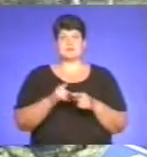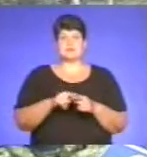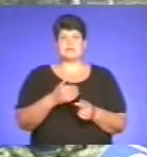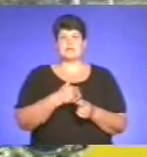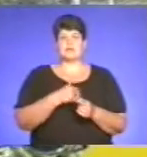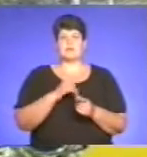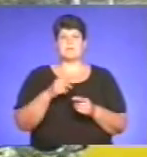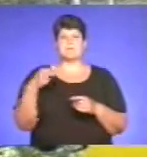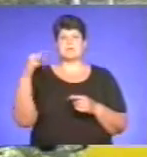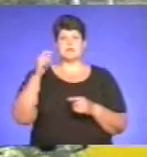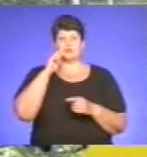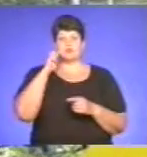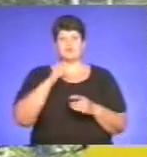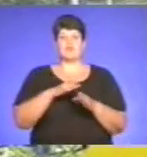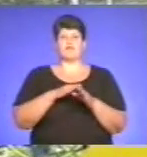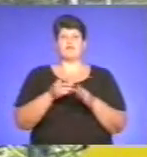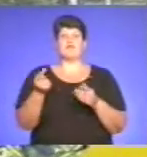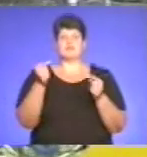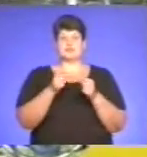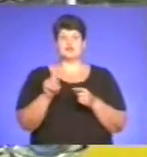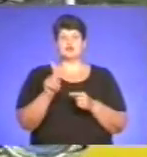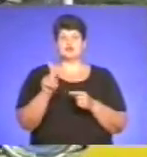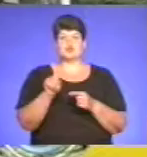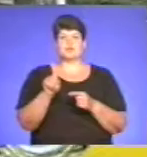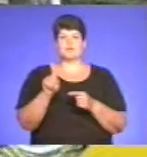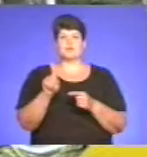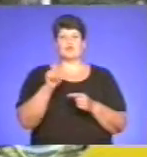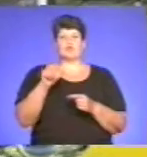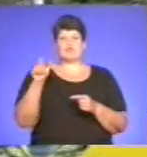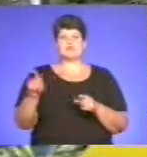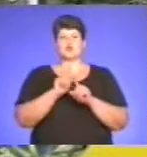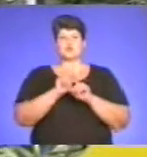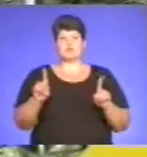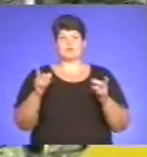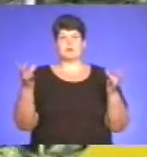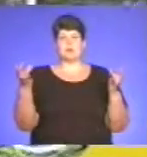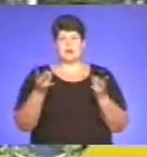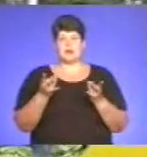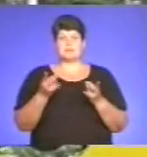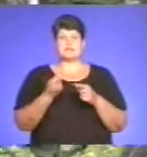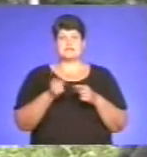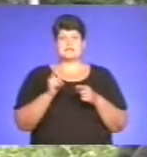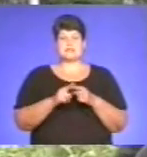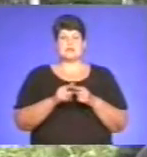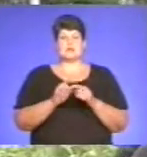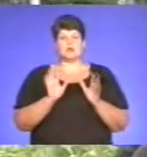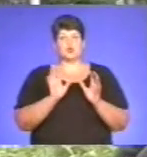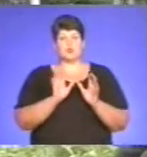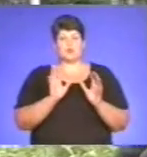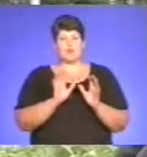президента визначено, що людей з особливими потребами – це особлива турбота